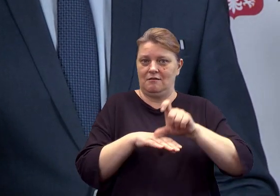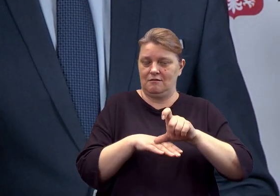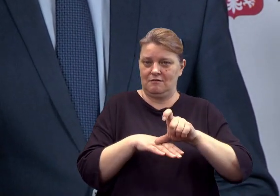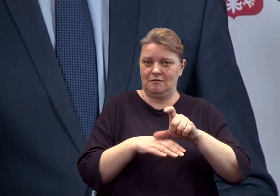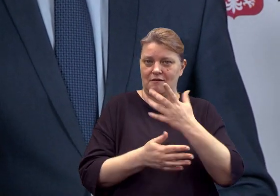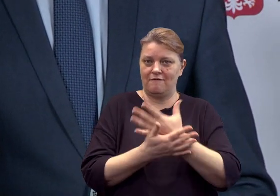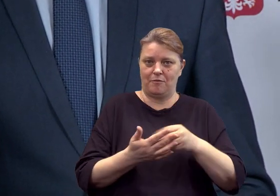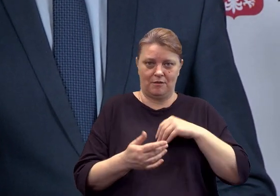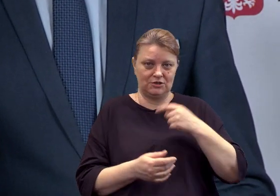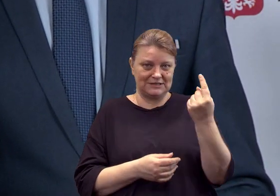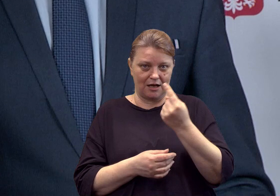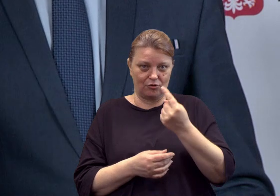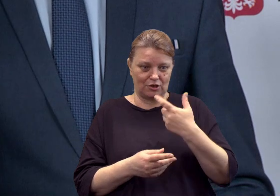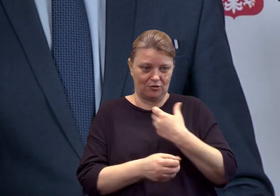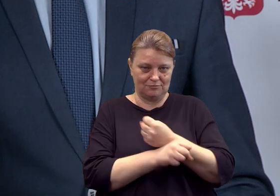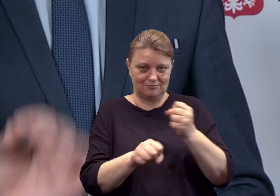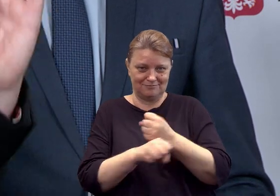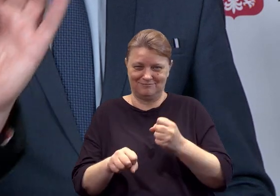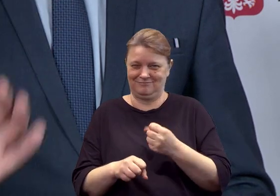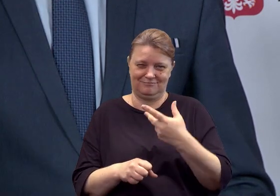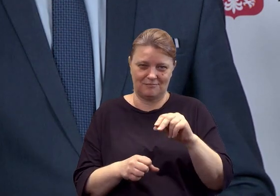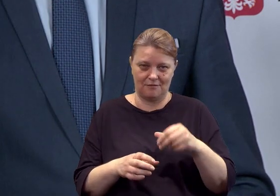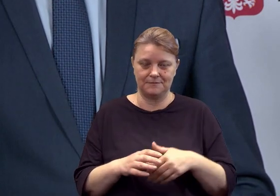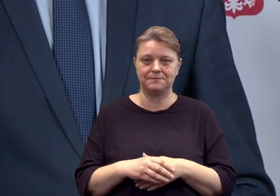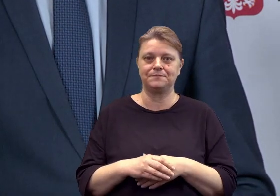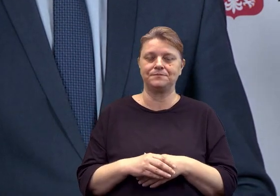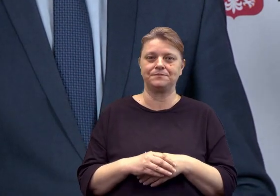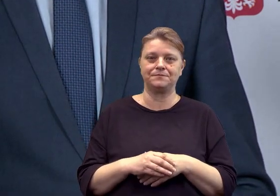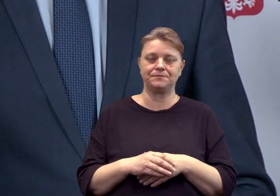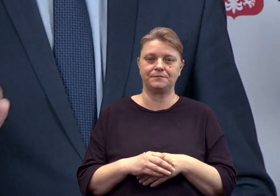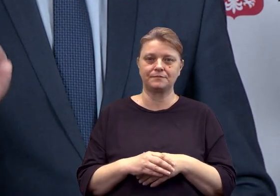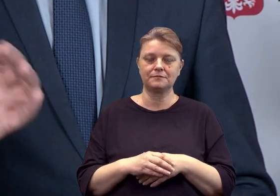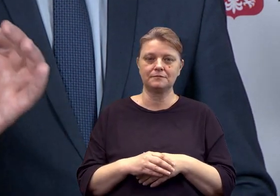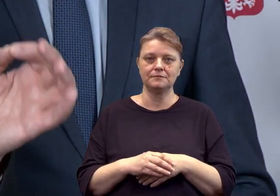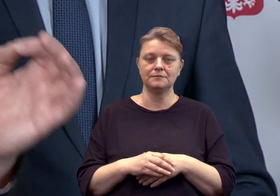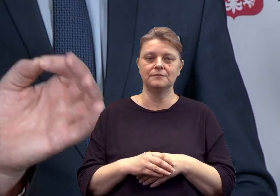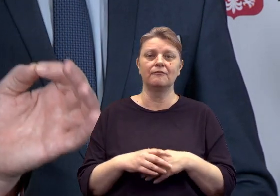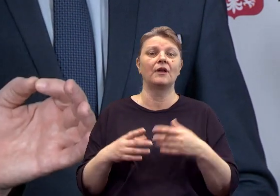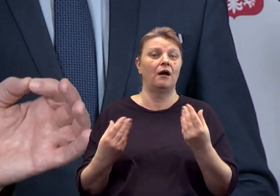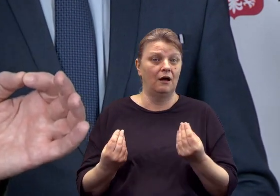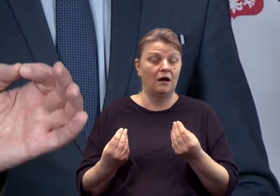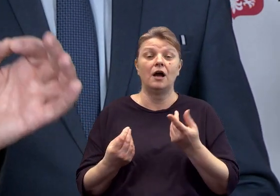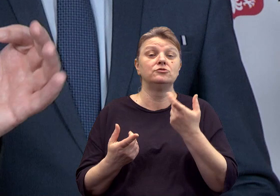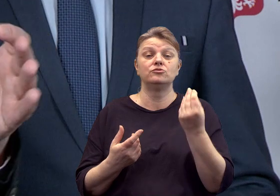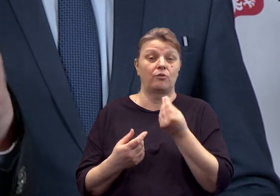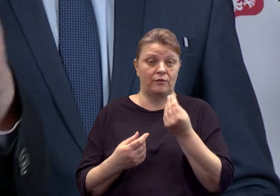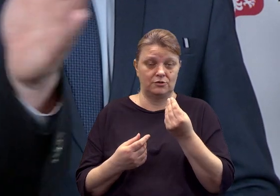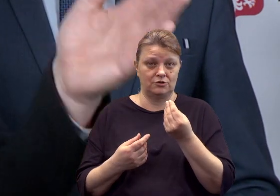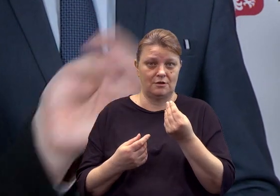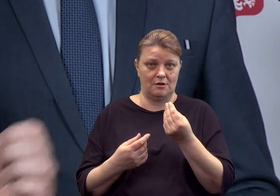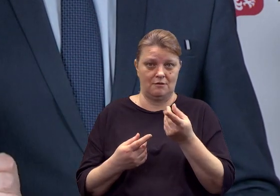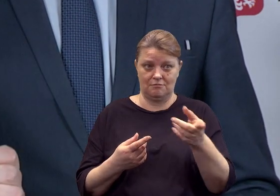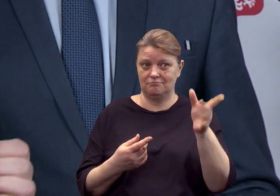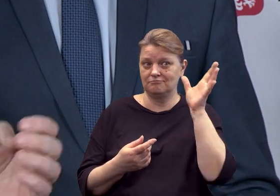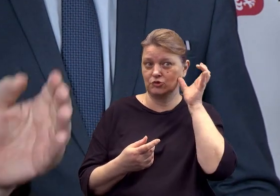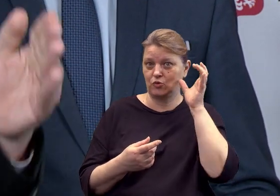jakikolwiek zagrożeniem dla nauczycieli dziś pracujących. Co więcej, nie jest proszę państwa tajemnicą, słuchają nas